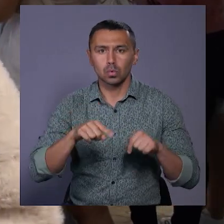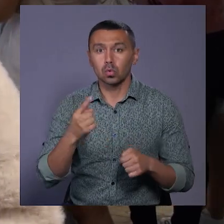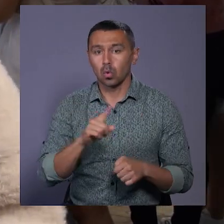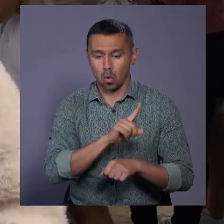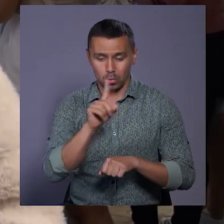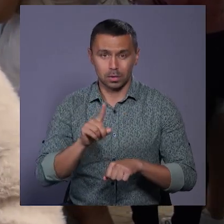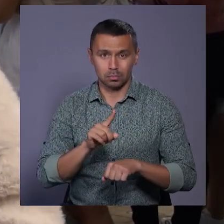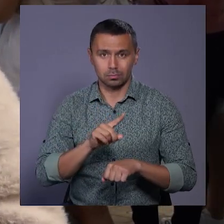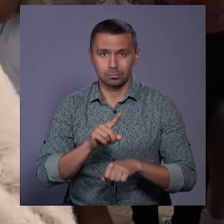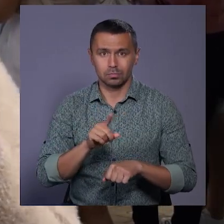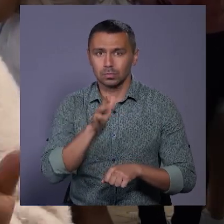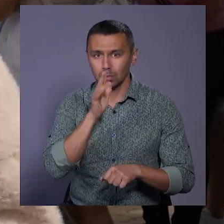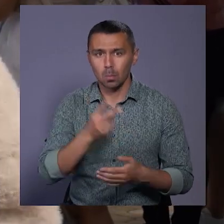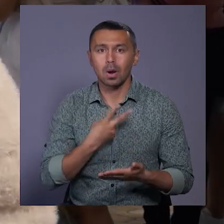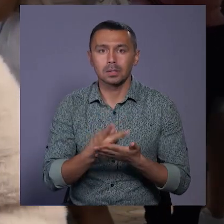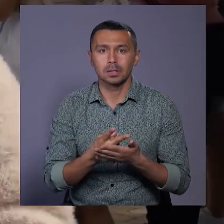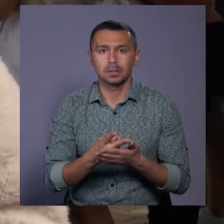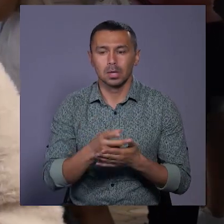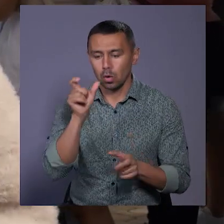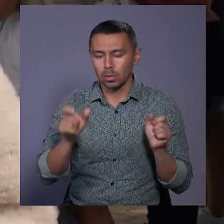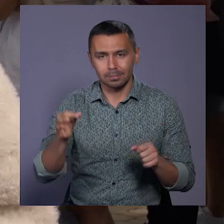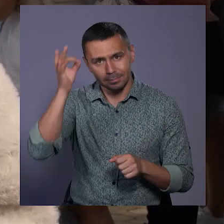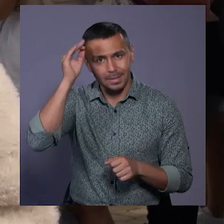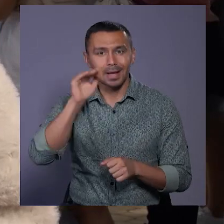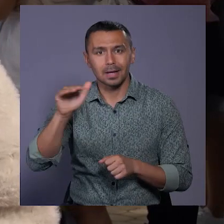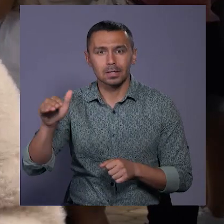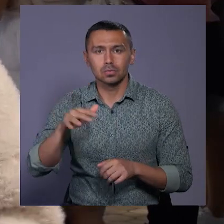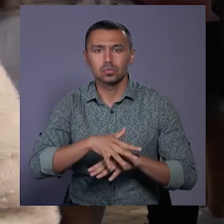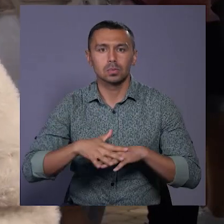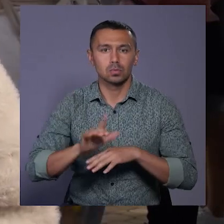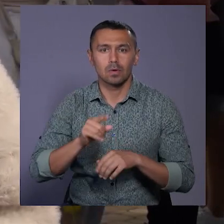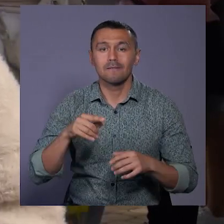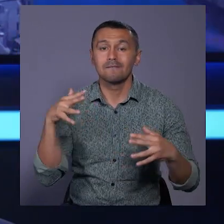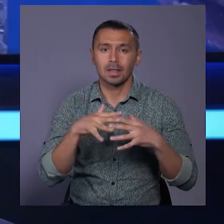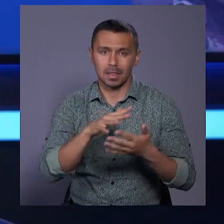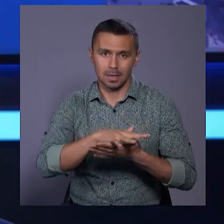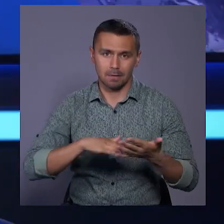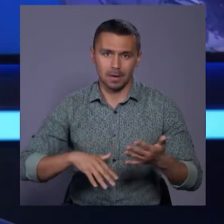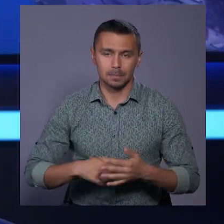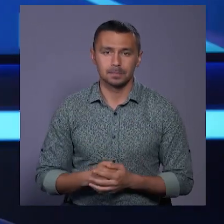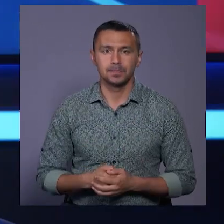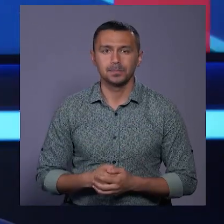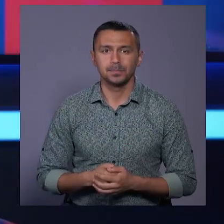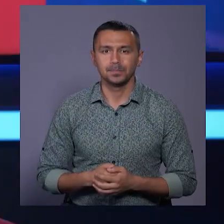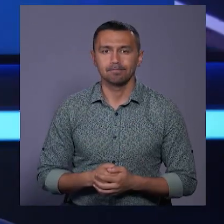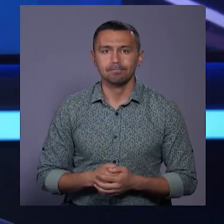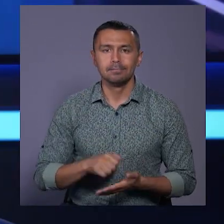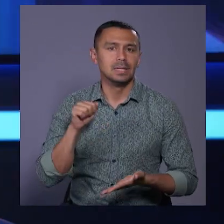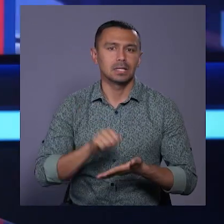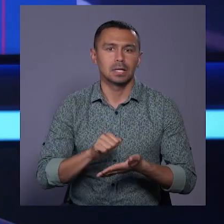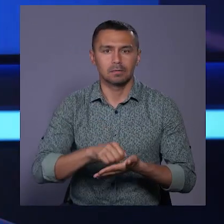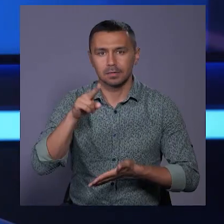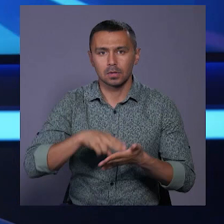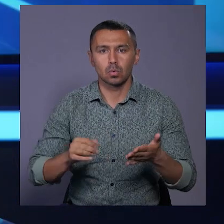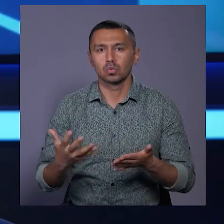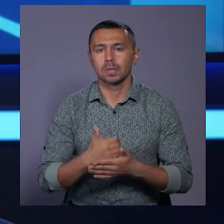годину часу показати перехожим, нагадати суспільству про те, що війна триває. Сертифікати про